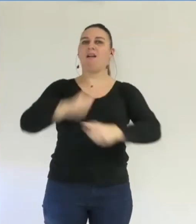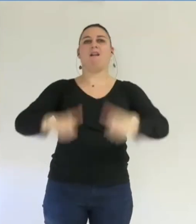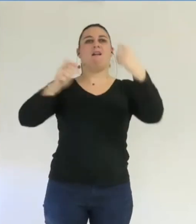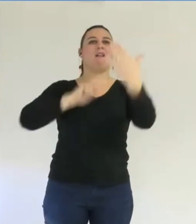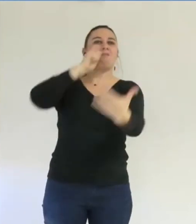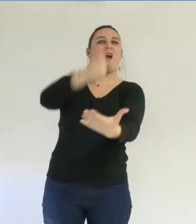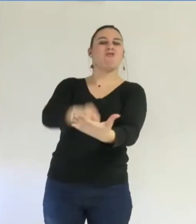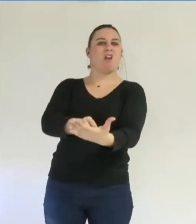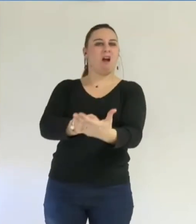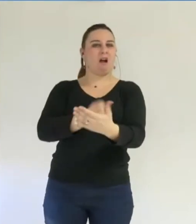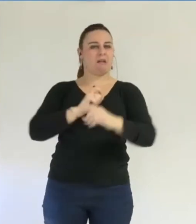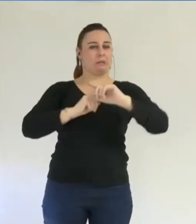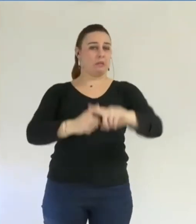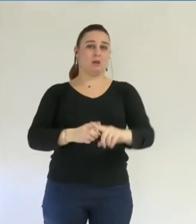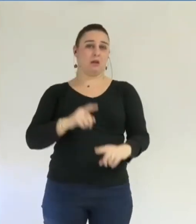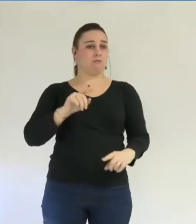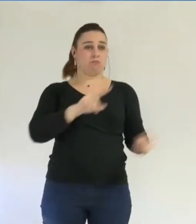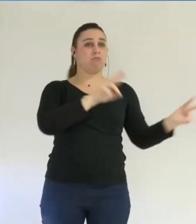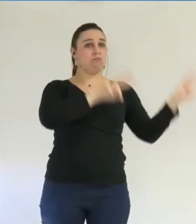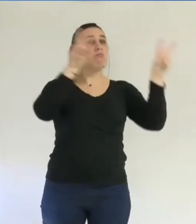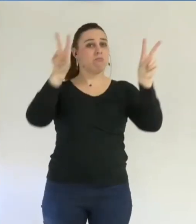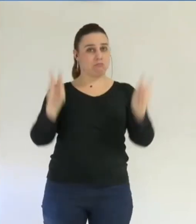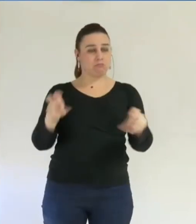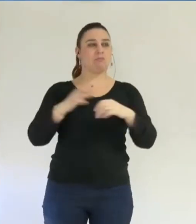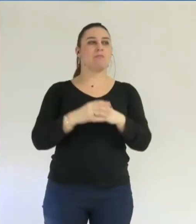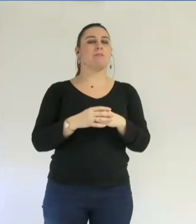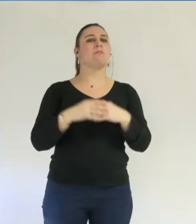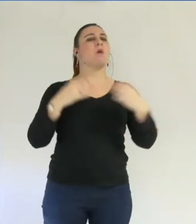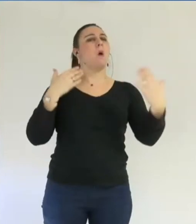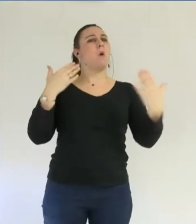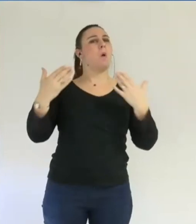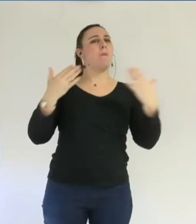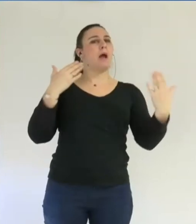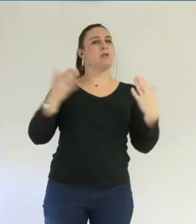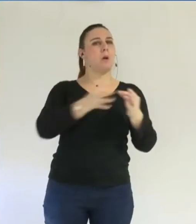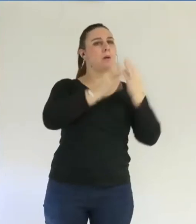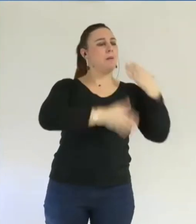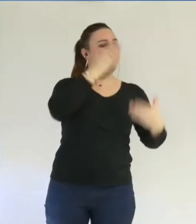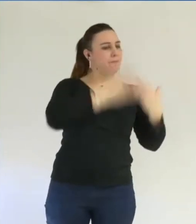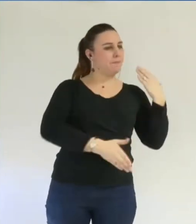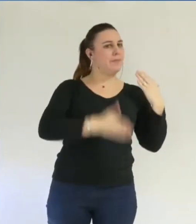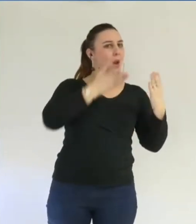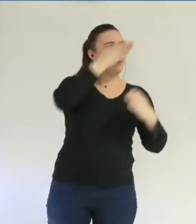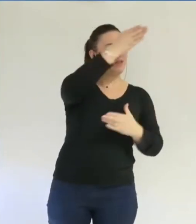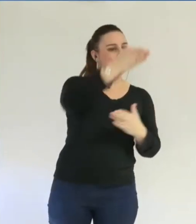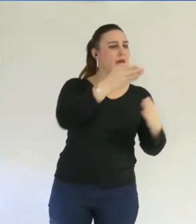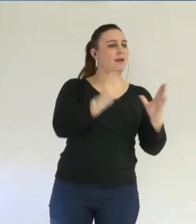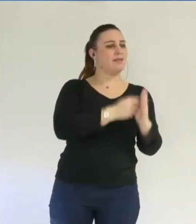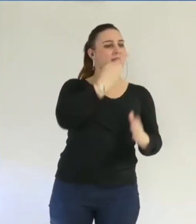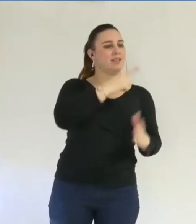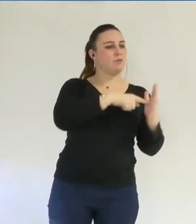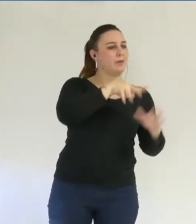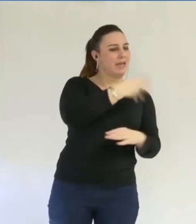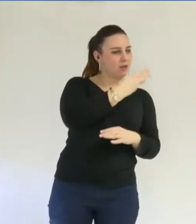en cause se suffit à elle-même, je la cite, la comparaison entre le bilan prévisionnel de l'opération effectuée en décembre 2014